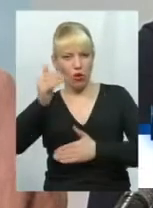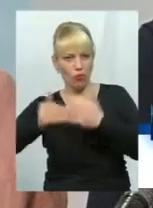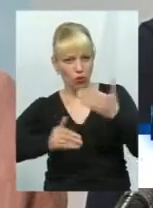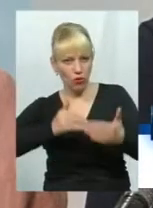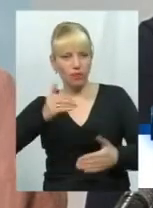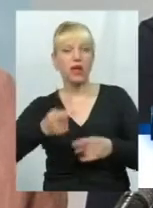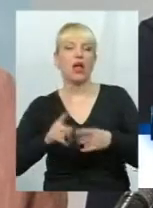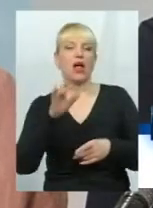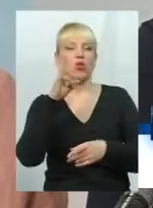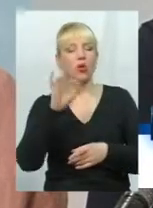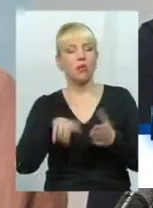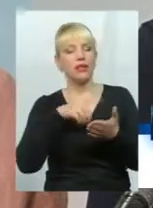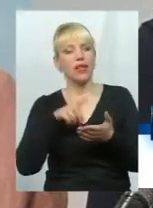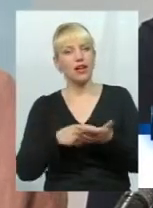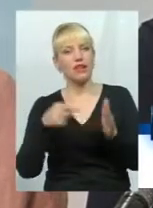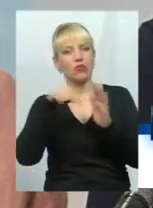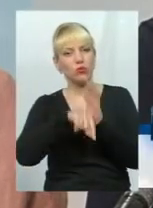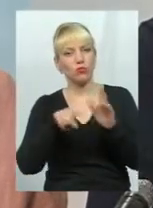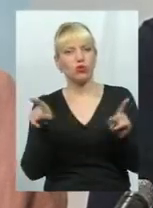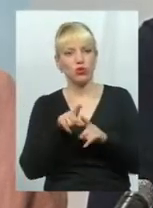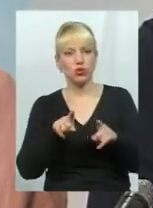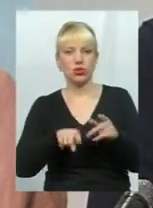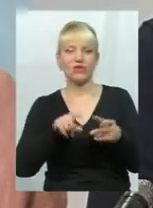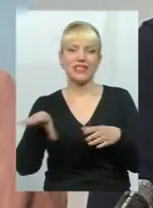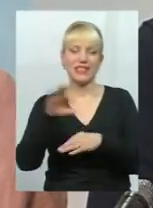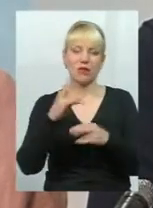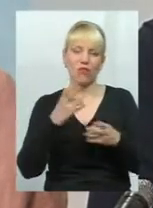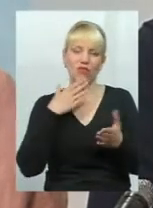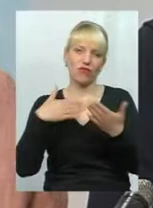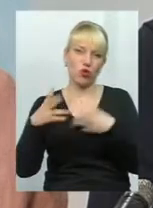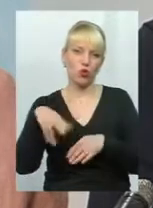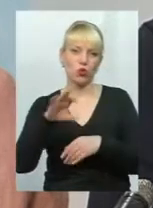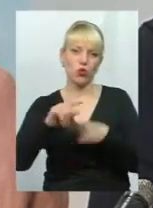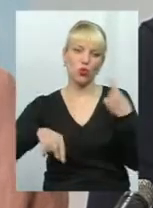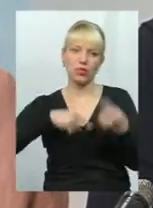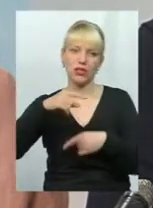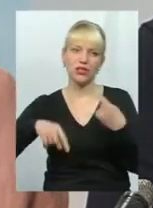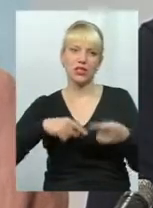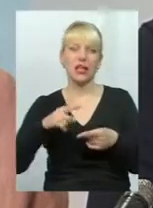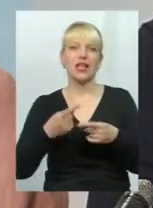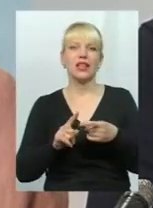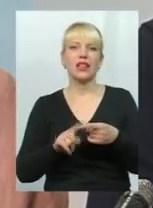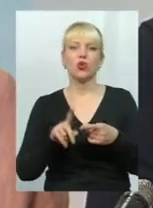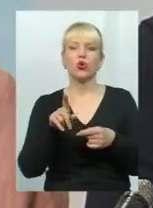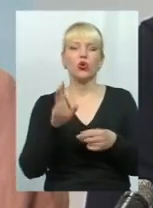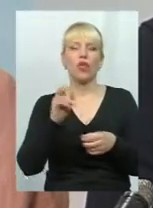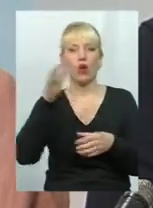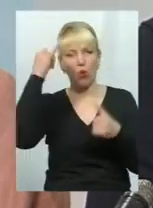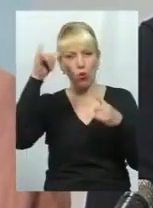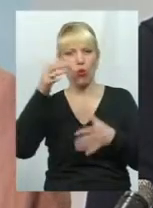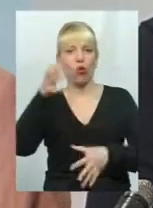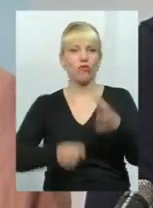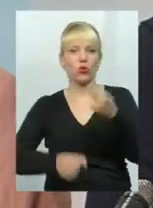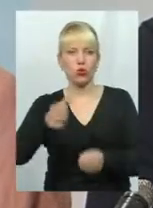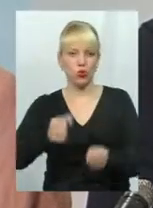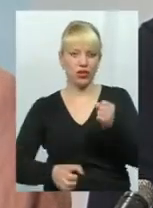області. Але ж питання знову, що повинні всі відноситись до бізнесу, не як до тої корови, яку можна доїти. Доїти